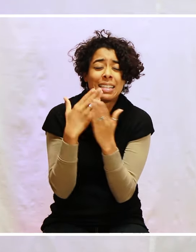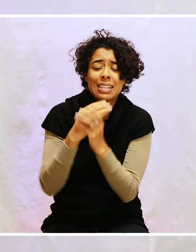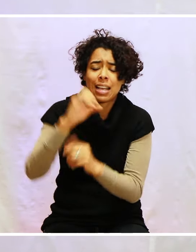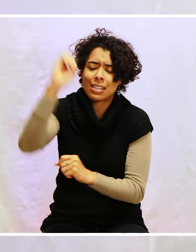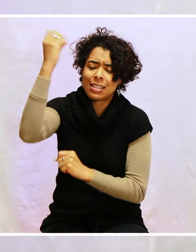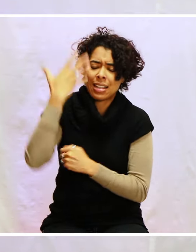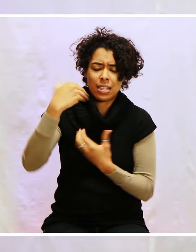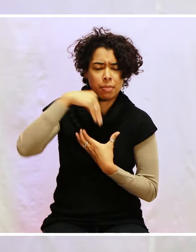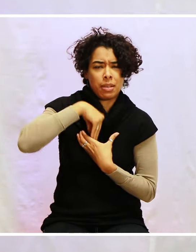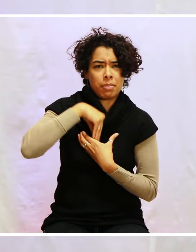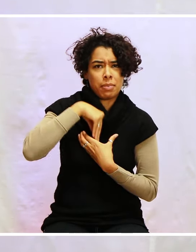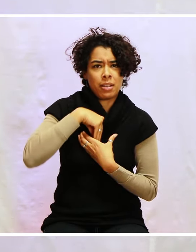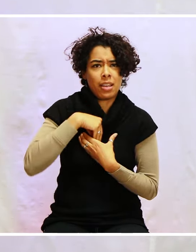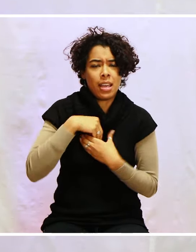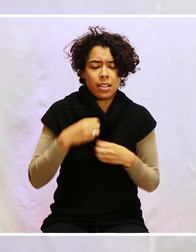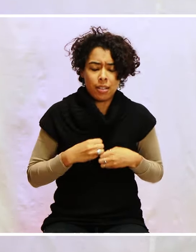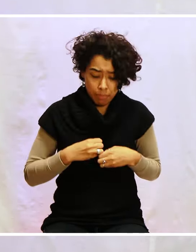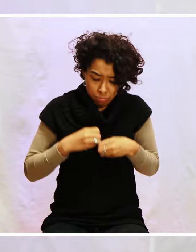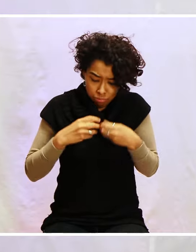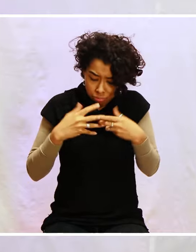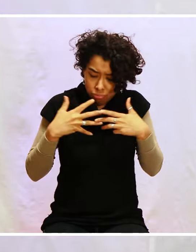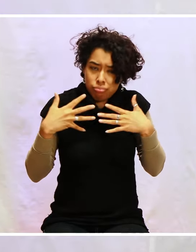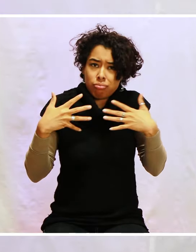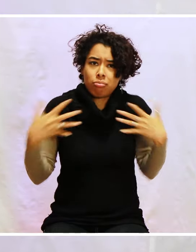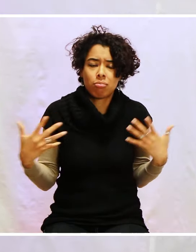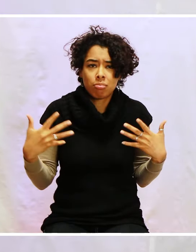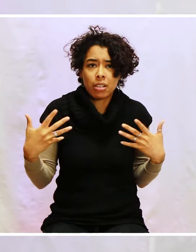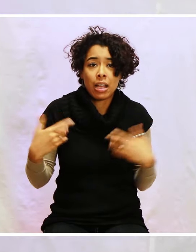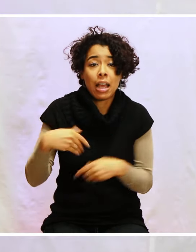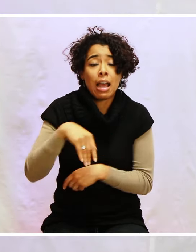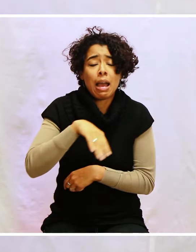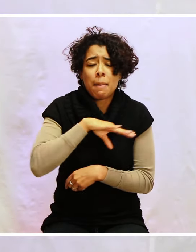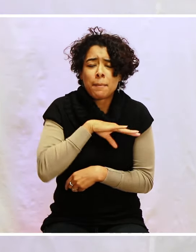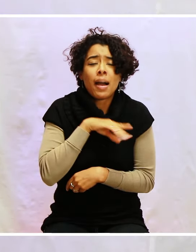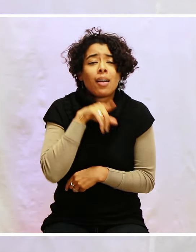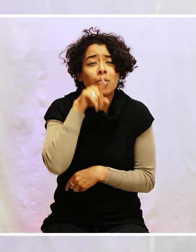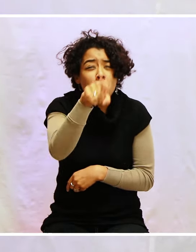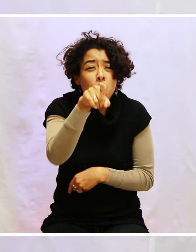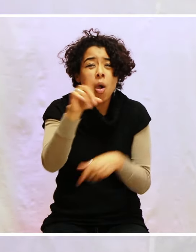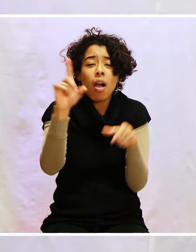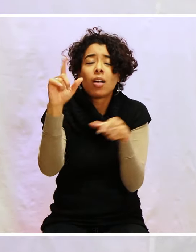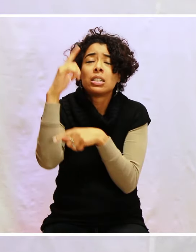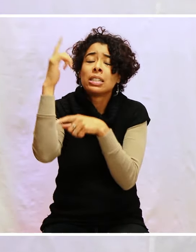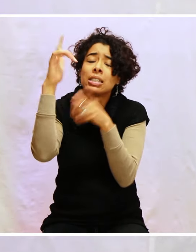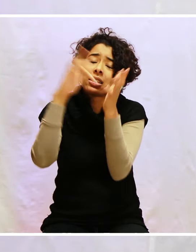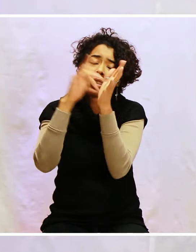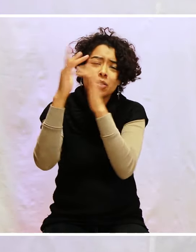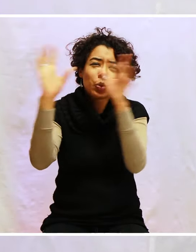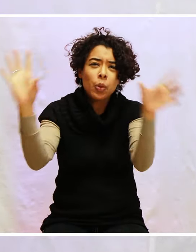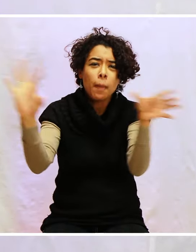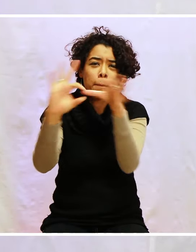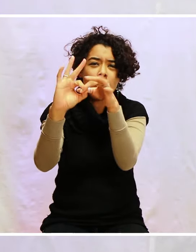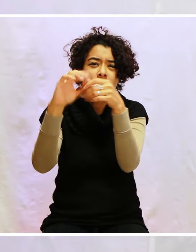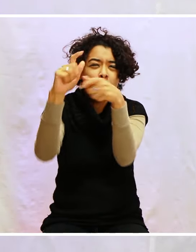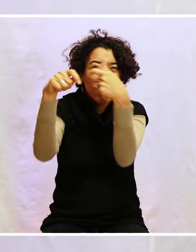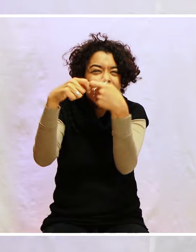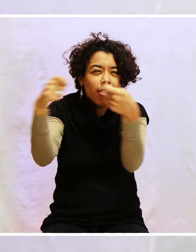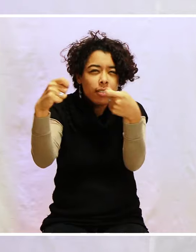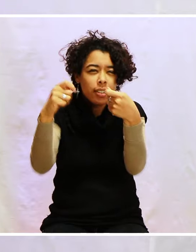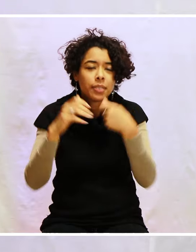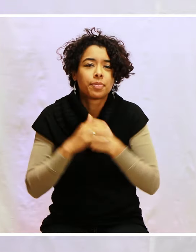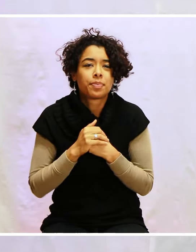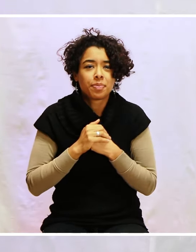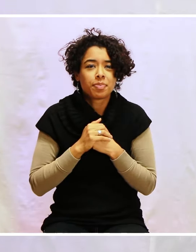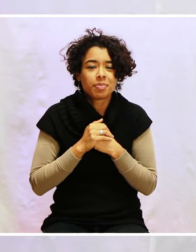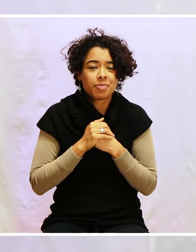-Esprit dans ta vie. Il va te développer chaque jour grâce à l'attachement de Jésus-Christ. C'est pour ça qu'il va dire comme nous sommes ces